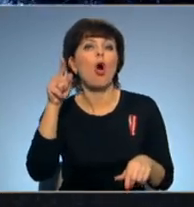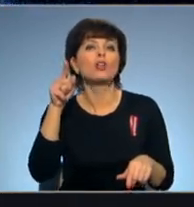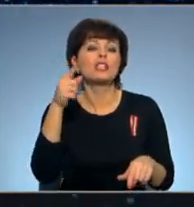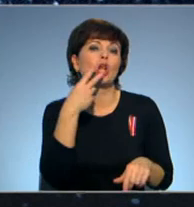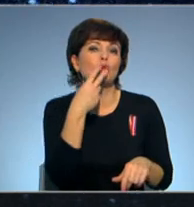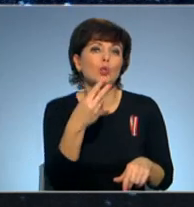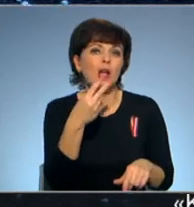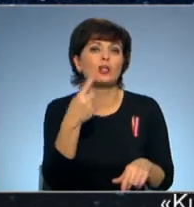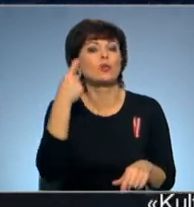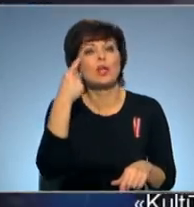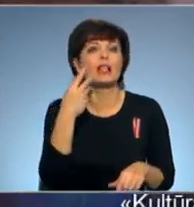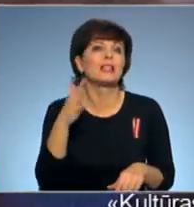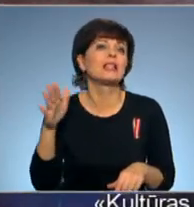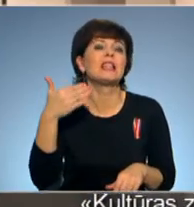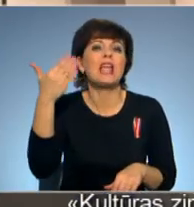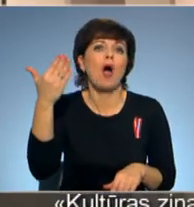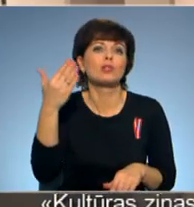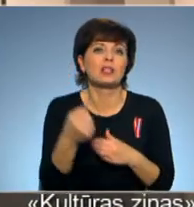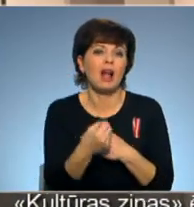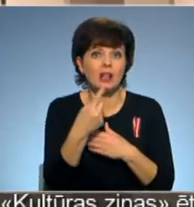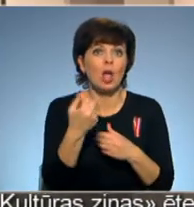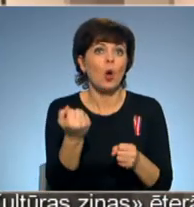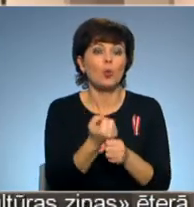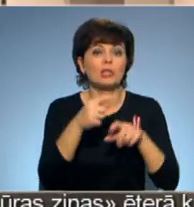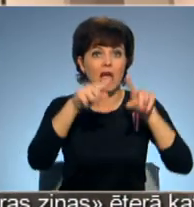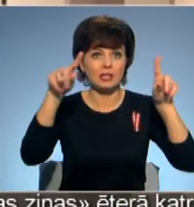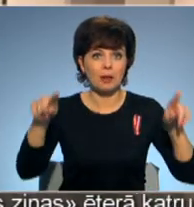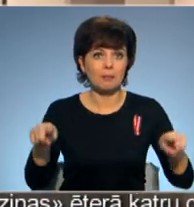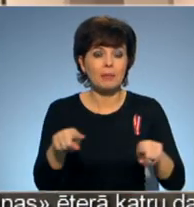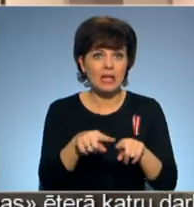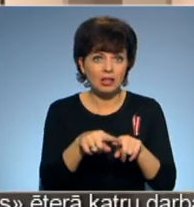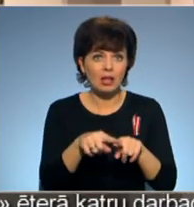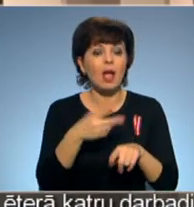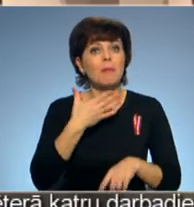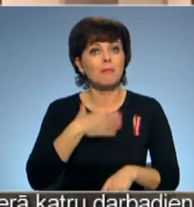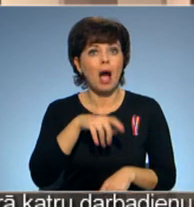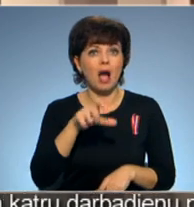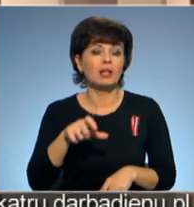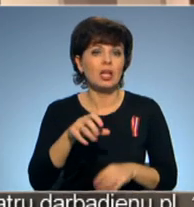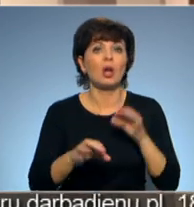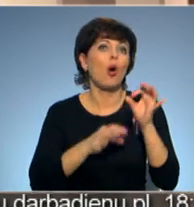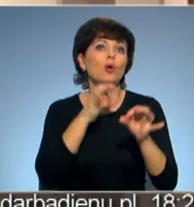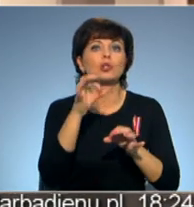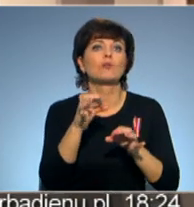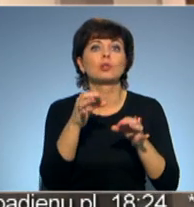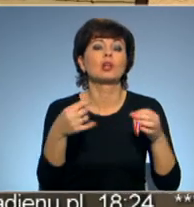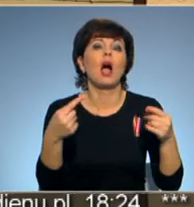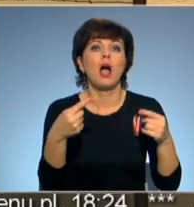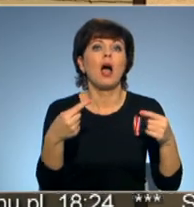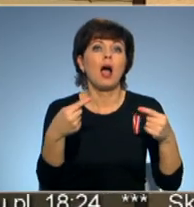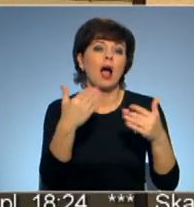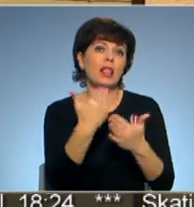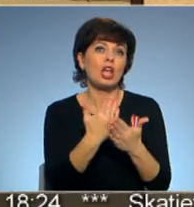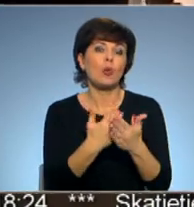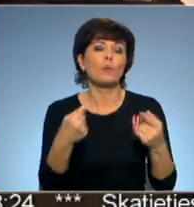Ja mākslinieks uztais bildi un vienkārši cilvēkiem patīk, tad ir kaut kāda kosmiska likumsakarība. Tad